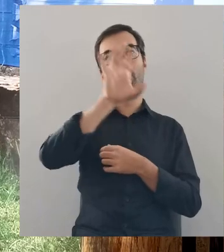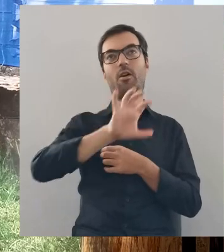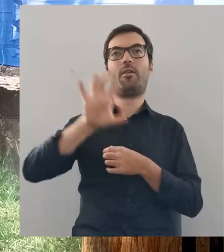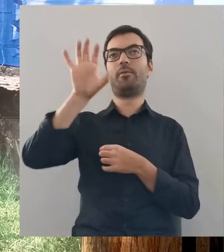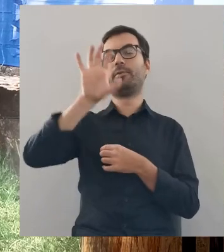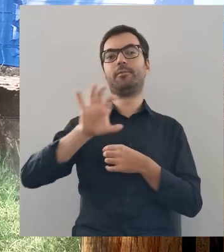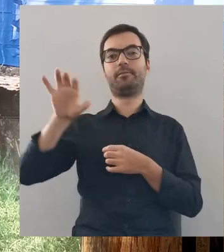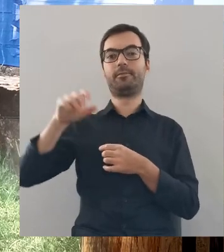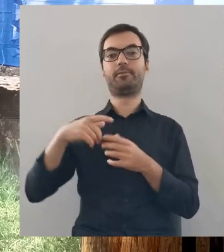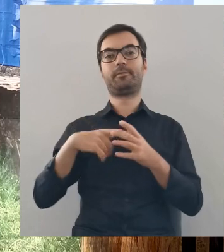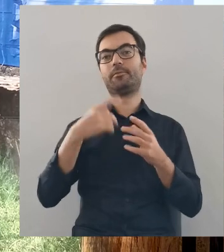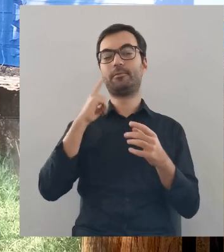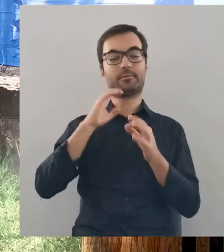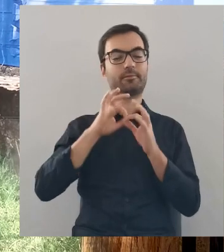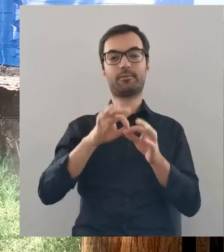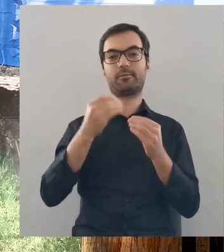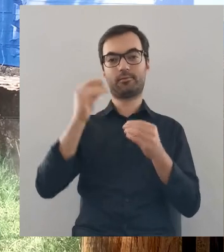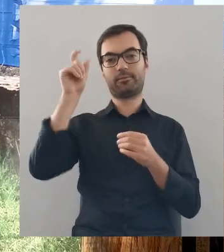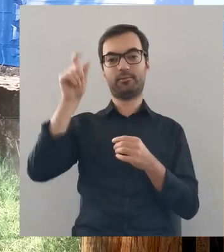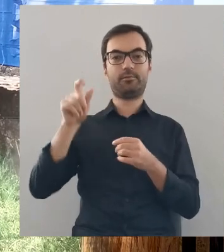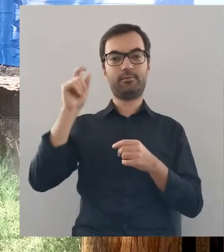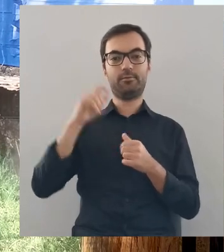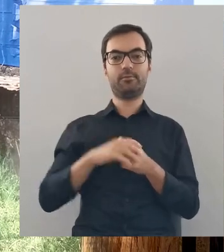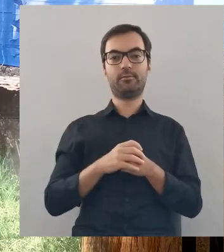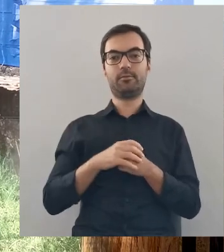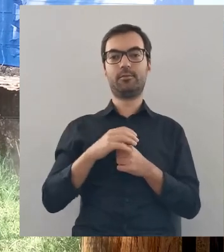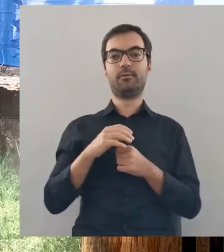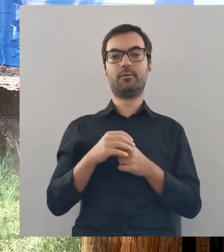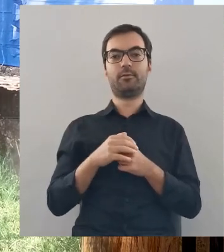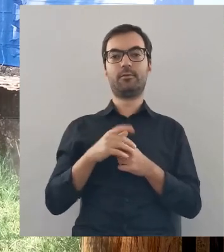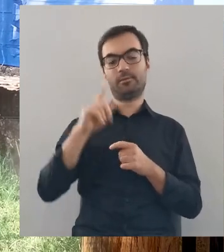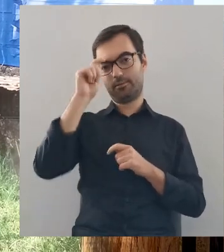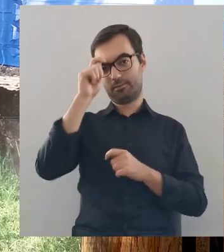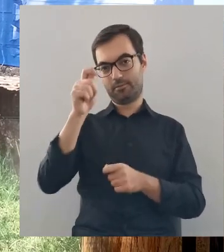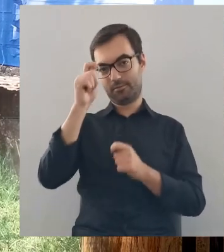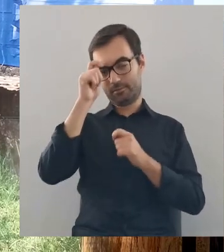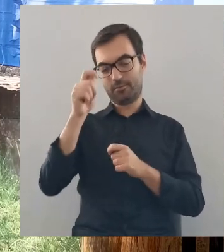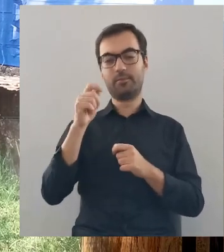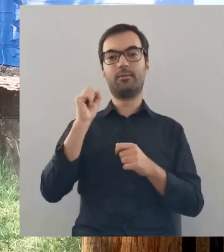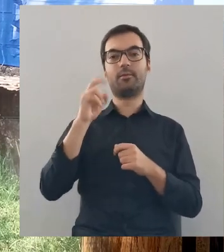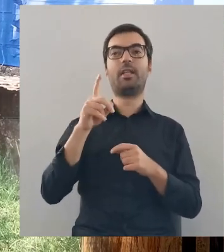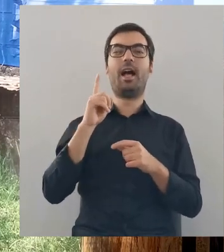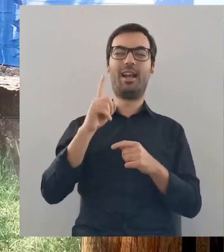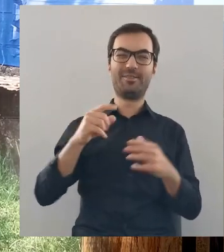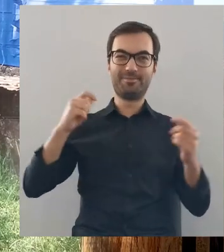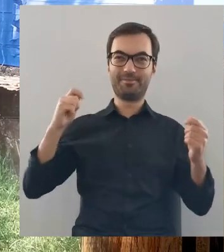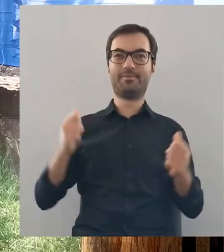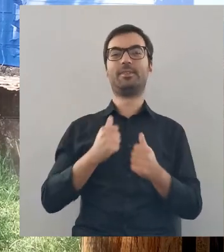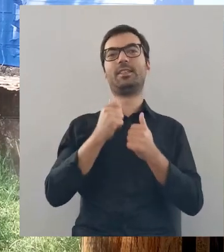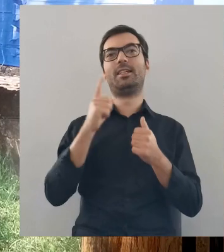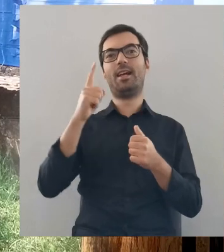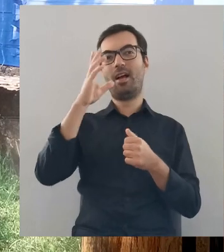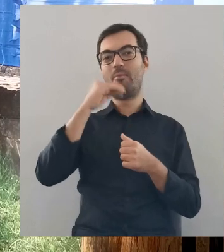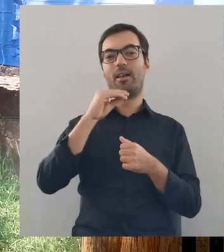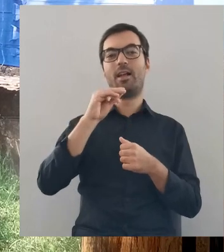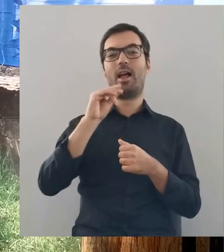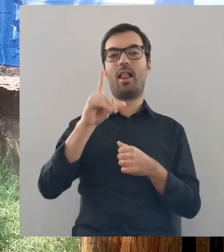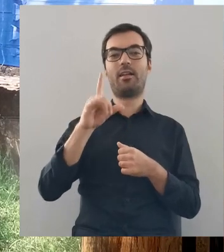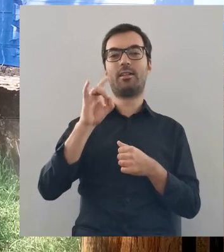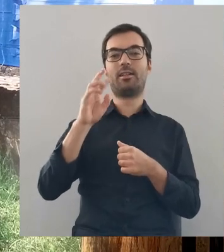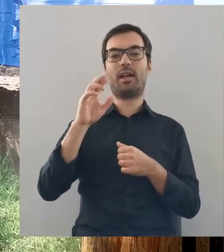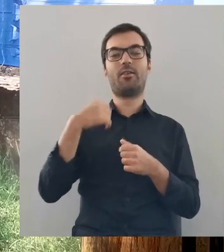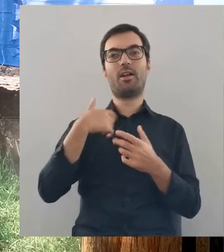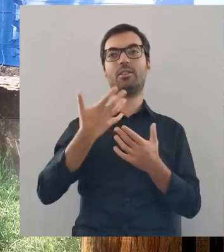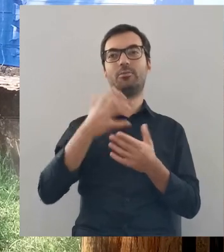wystawę pod kierunkiem znakomitej przewodniczki. Głębokie ukłony, ale jednak na